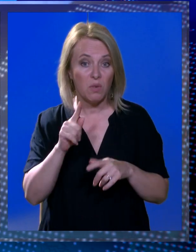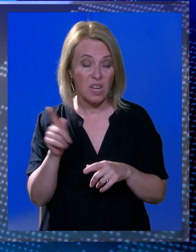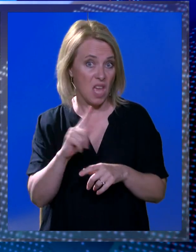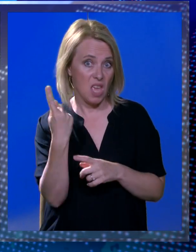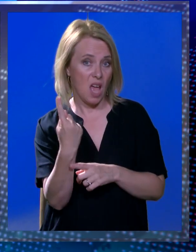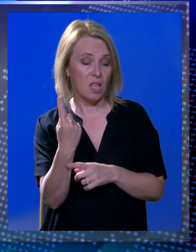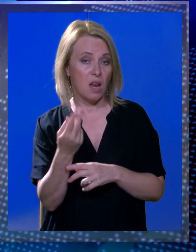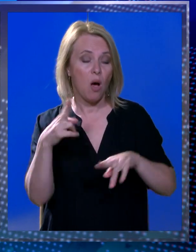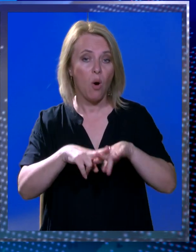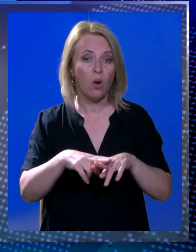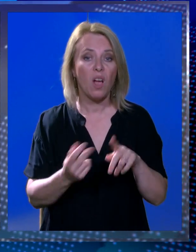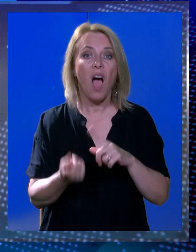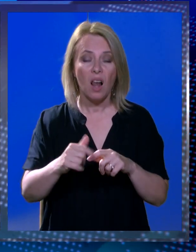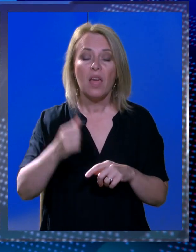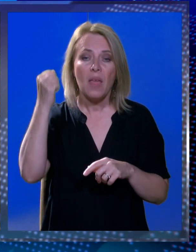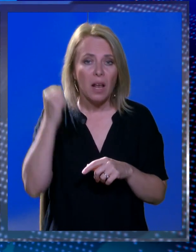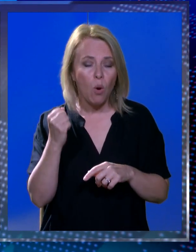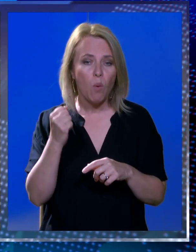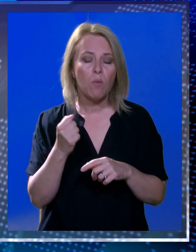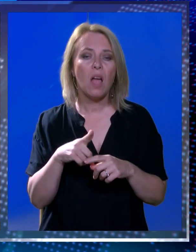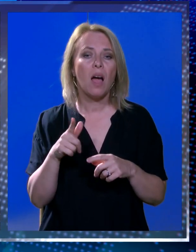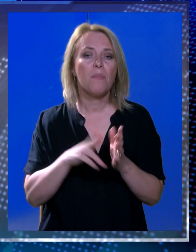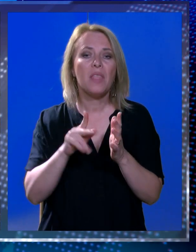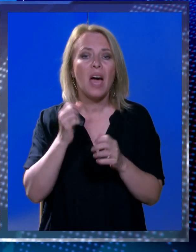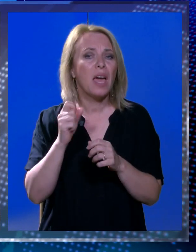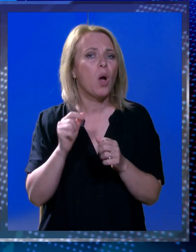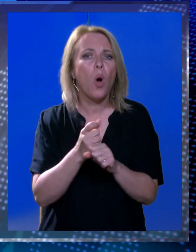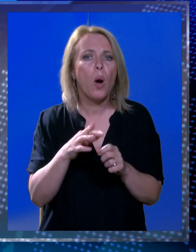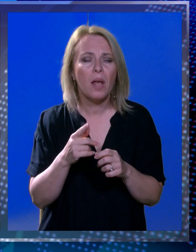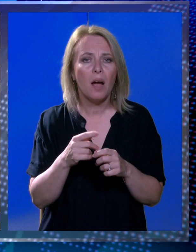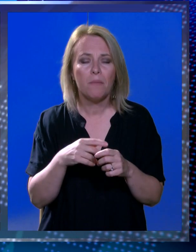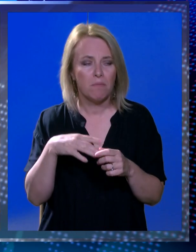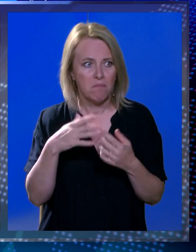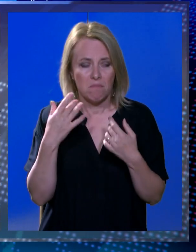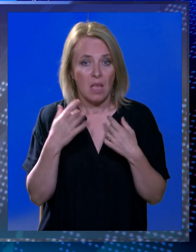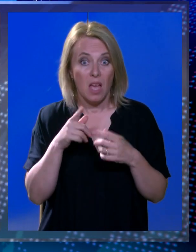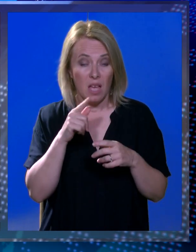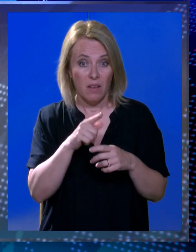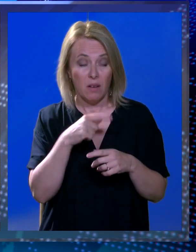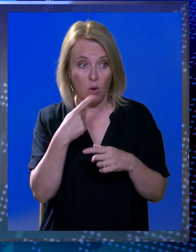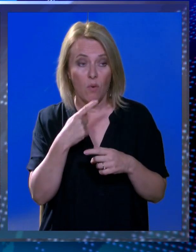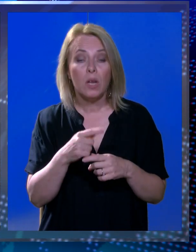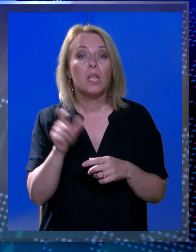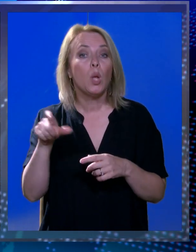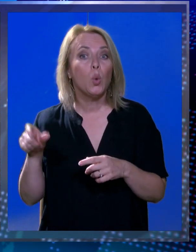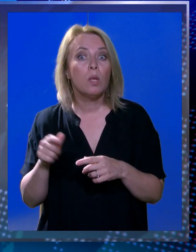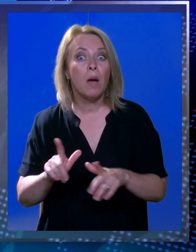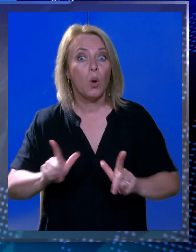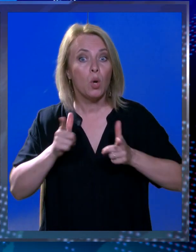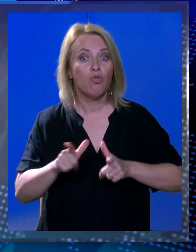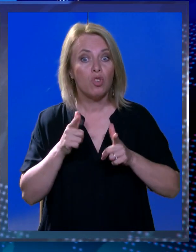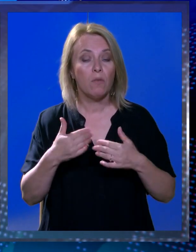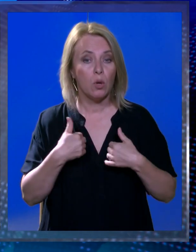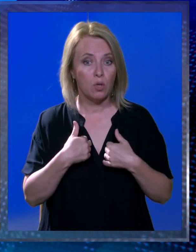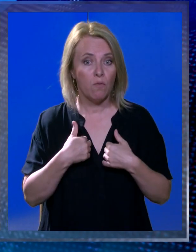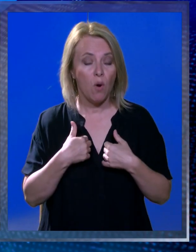jedina odluka, iako je ovo najgluplja, najgora, ne možete uopće zamisliti da kažete da ćete ljudima koji žive od svoje imovine i